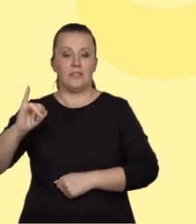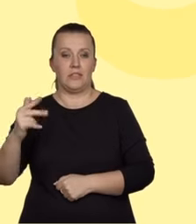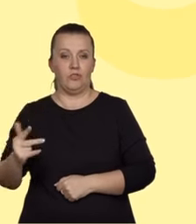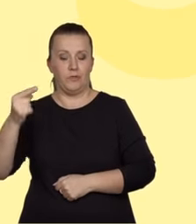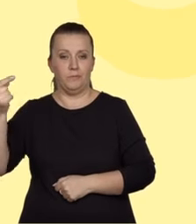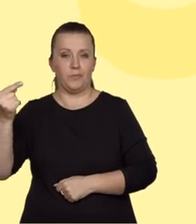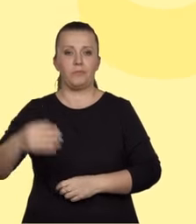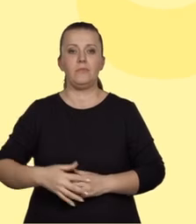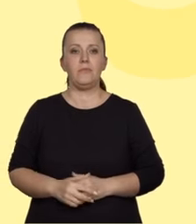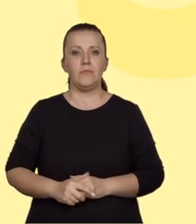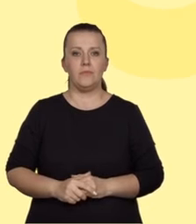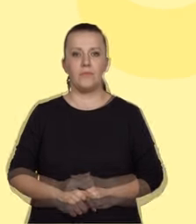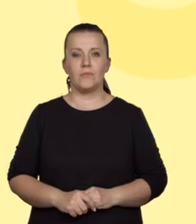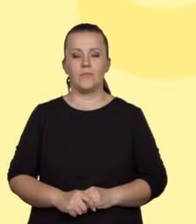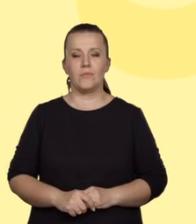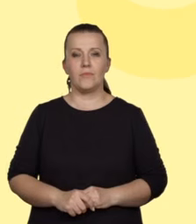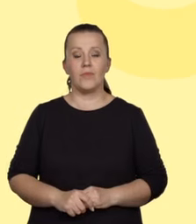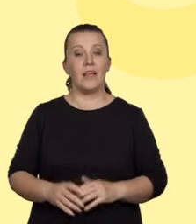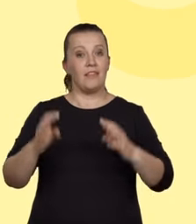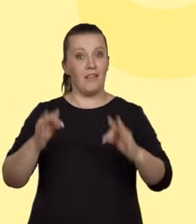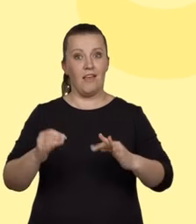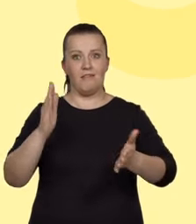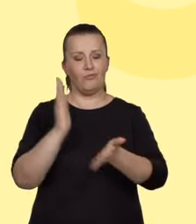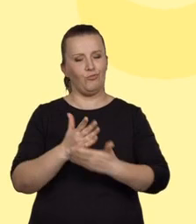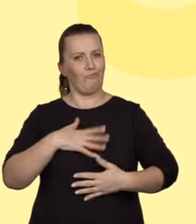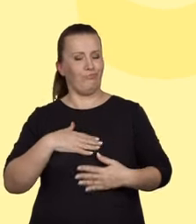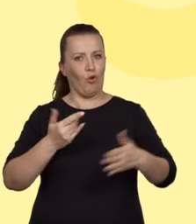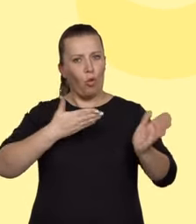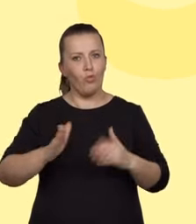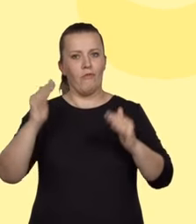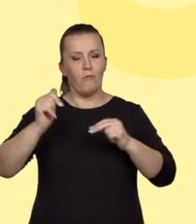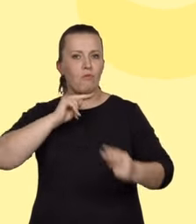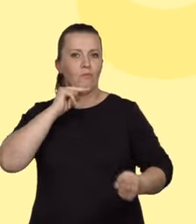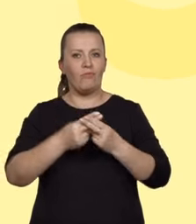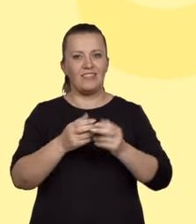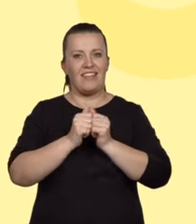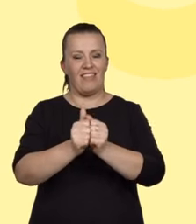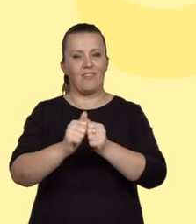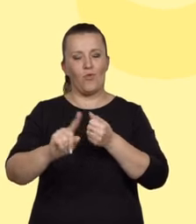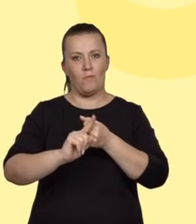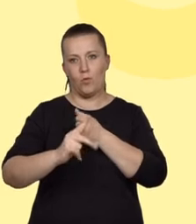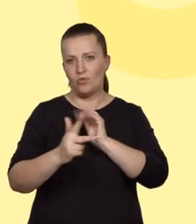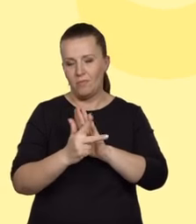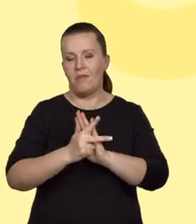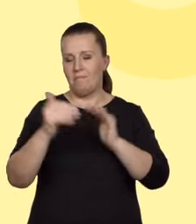jodowego 1. W tej chwili jesteśmy gotowi do udzielenia odpowiedzi na zadanie 18.